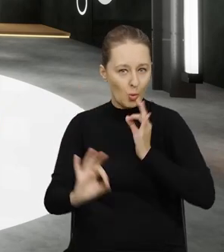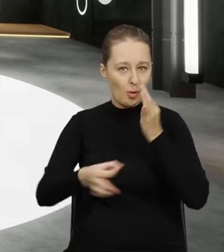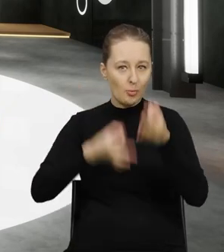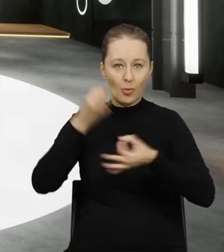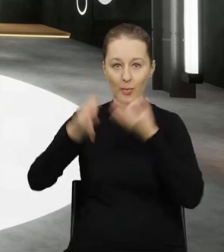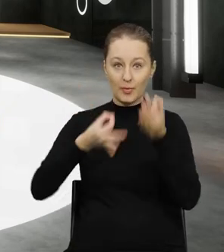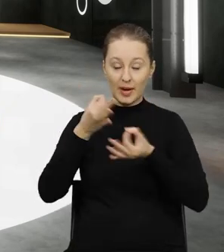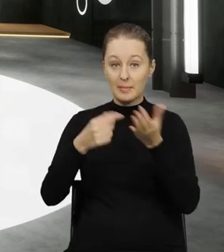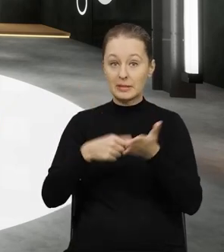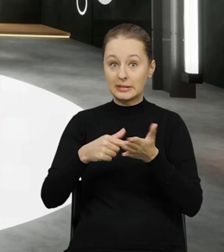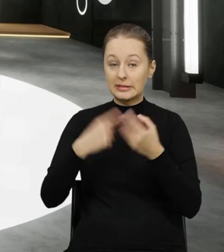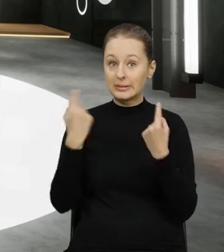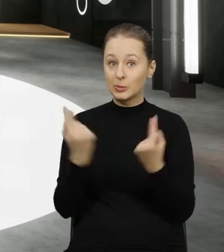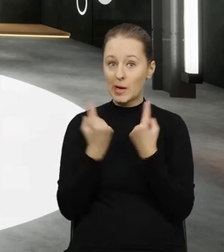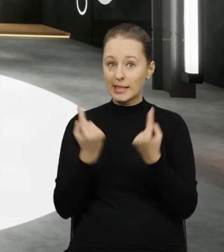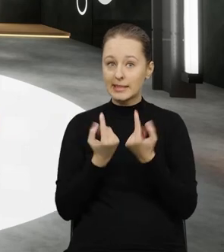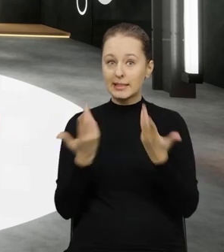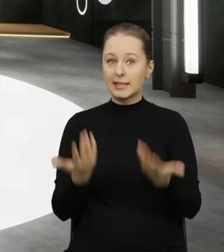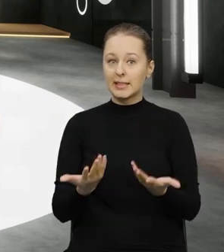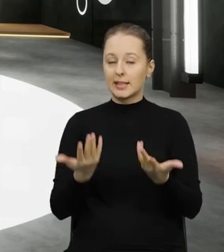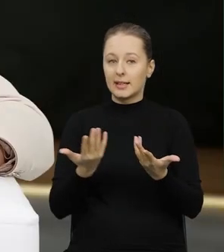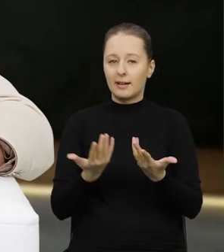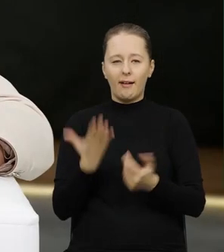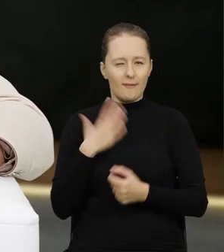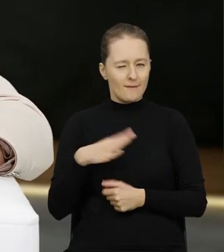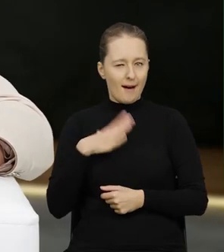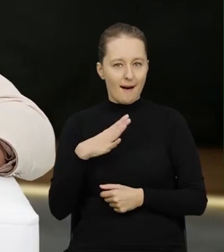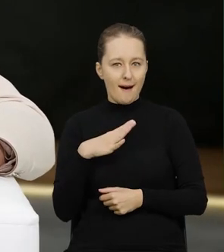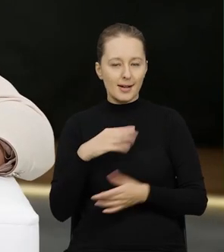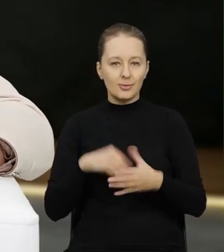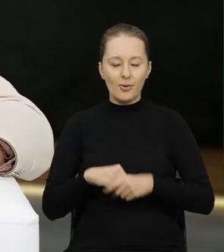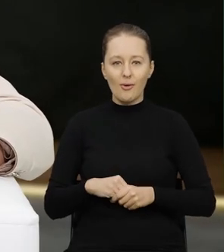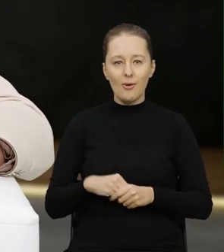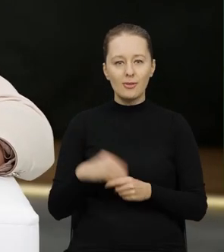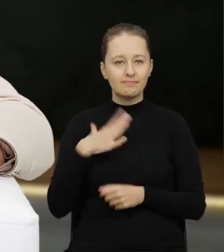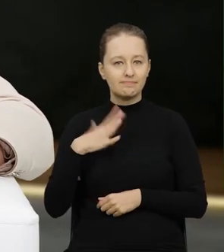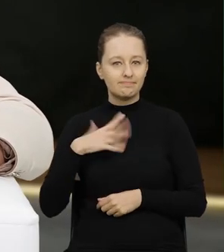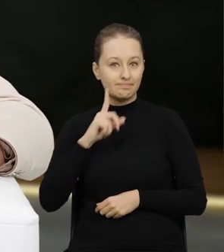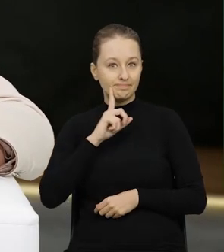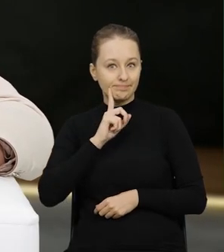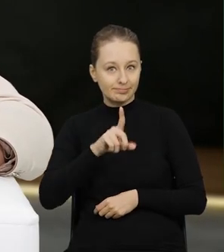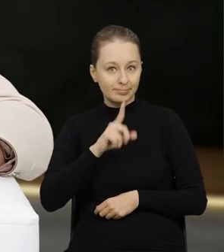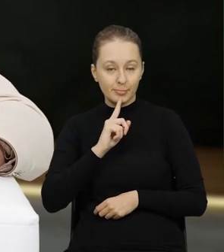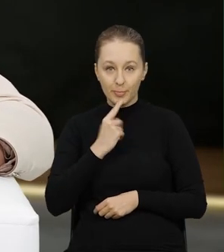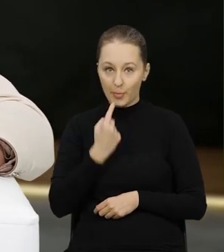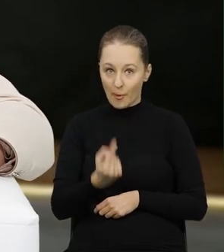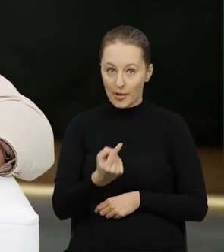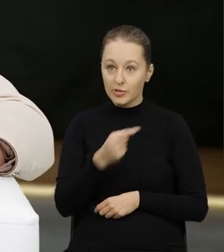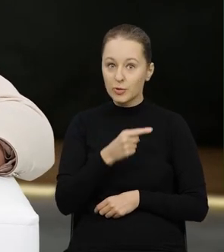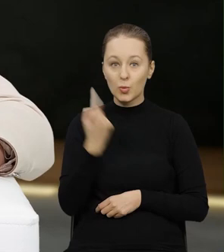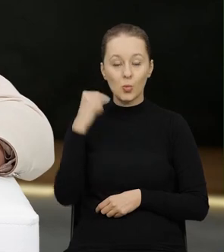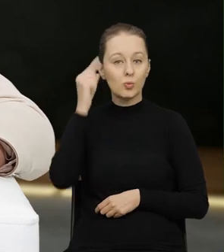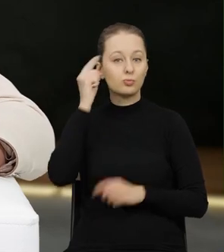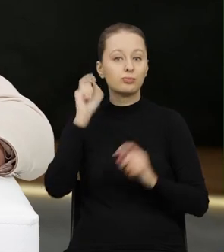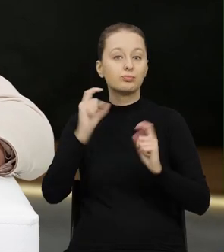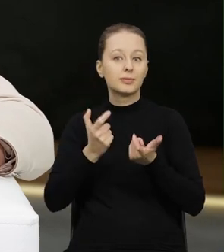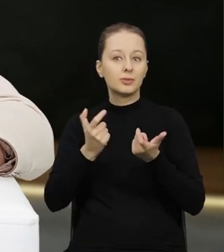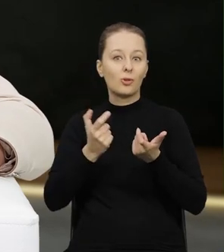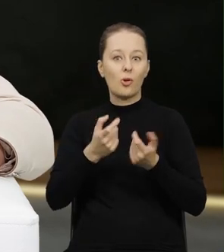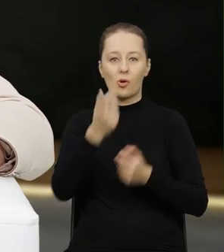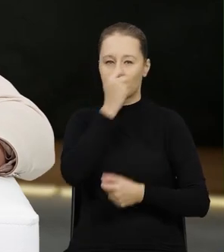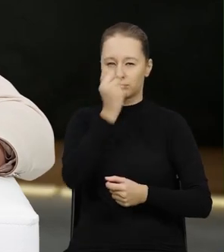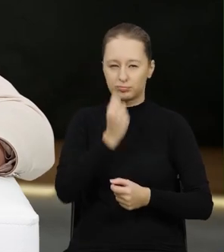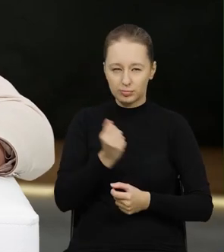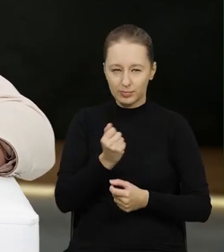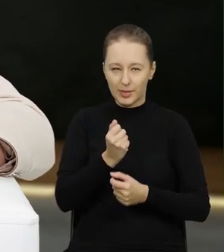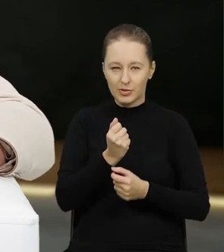przejdziemy do szczegółów tego zjawiska, to warto też podkreślić przede wszystkim, że